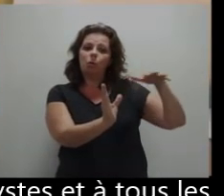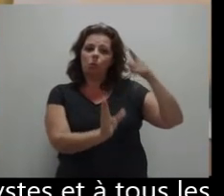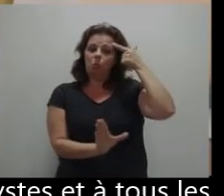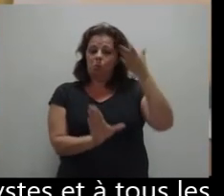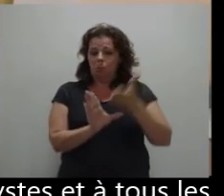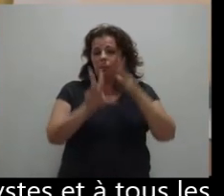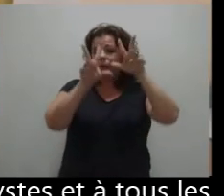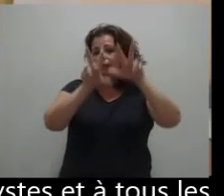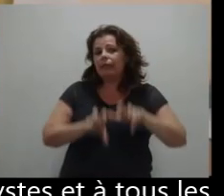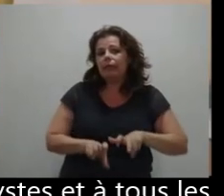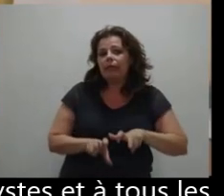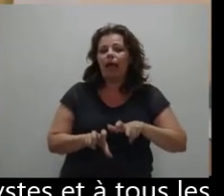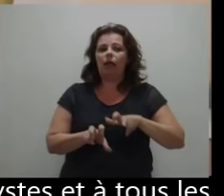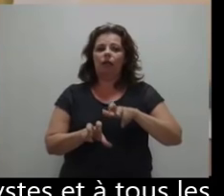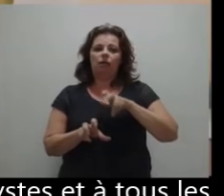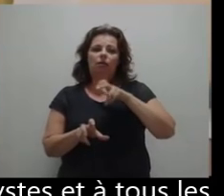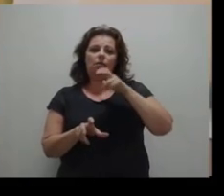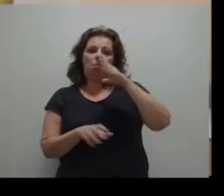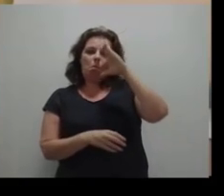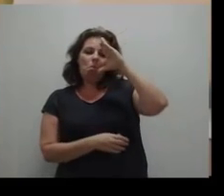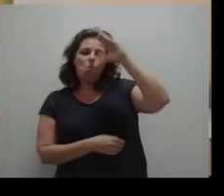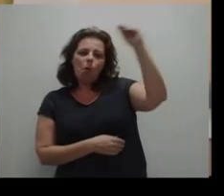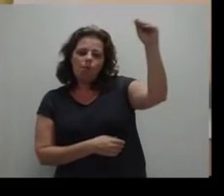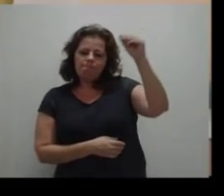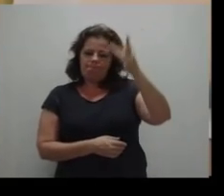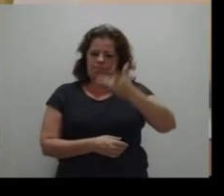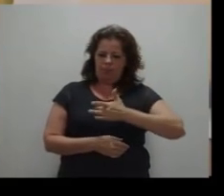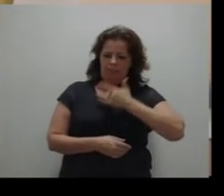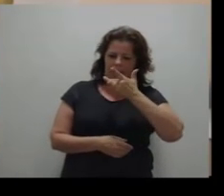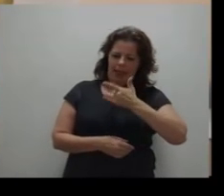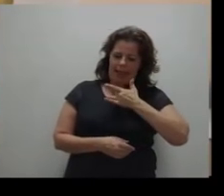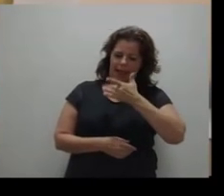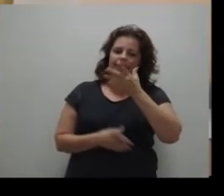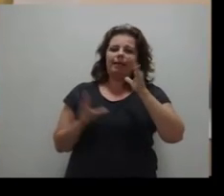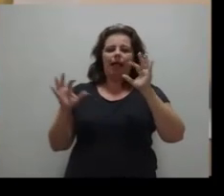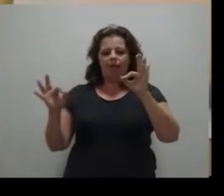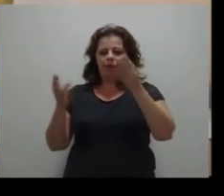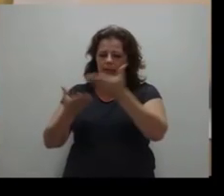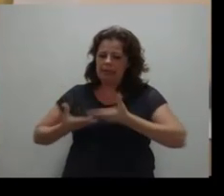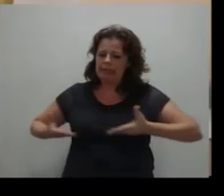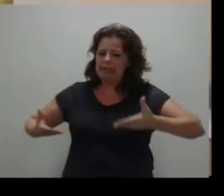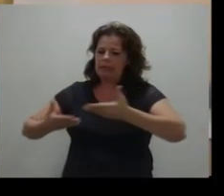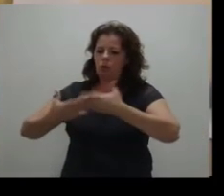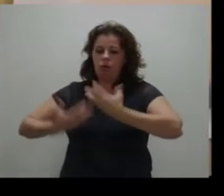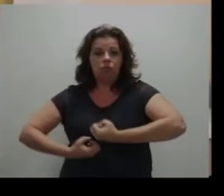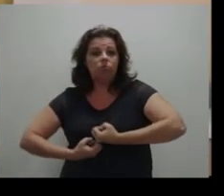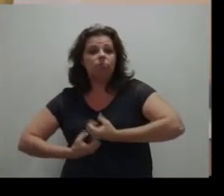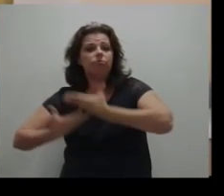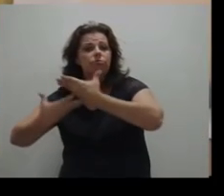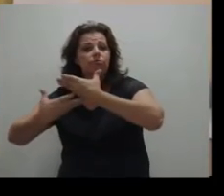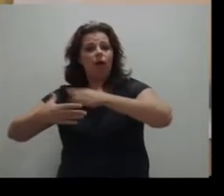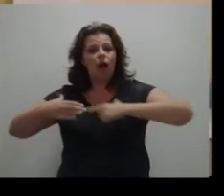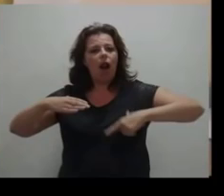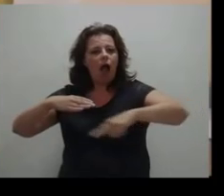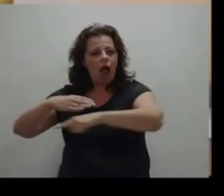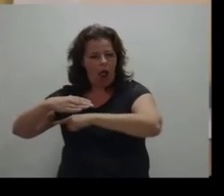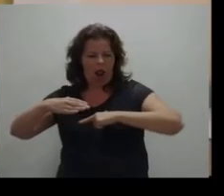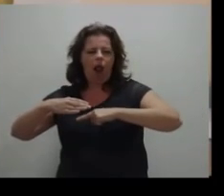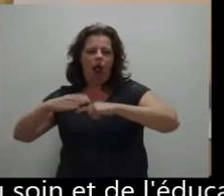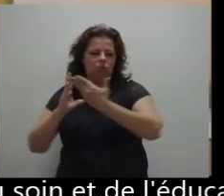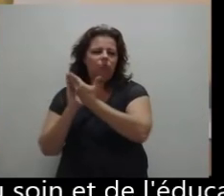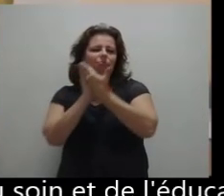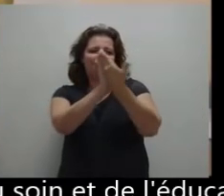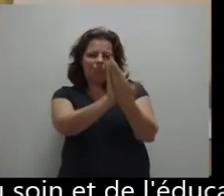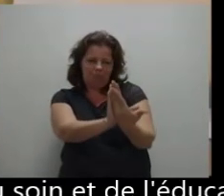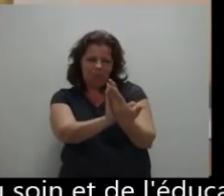et à tous les professionnels sensibles aux questions de la parole et du langage. Aux